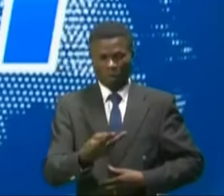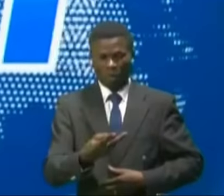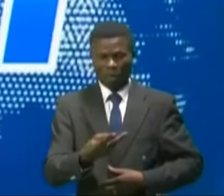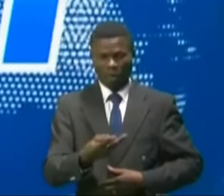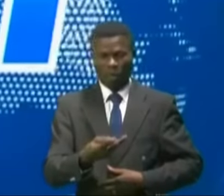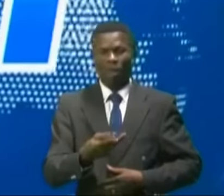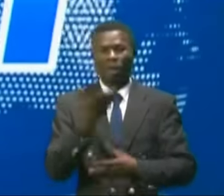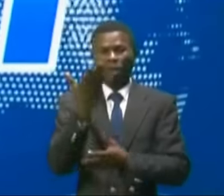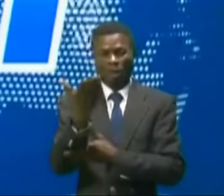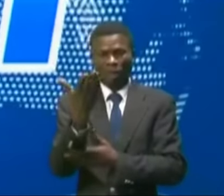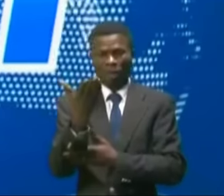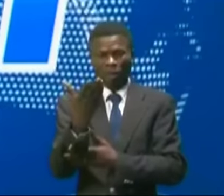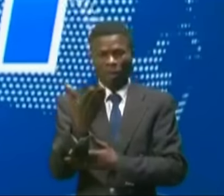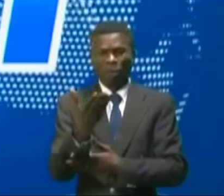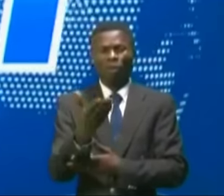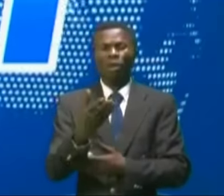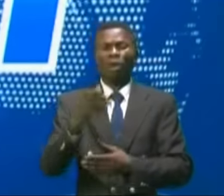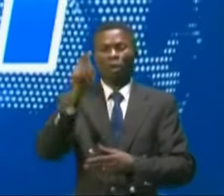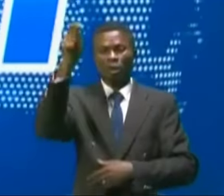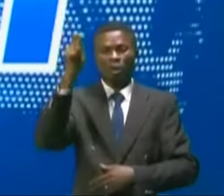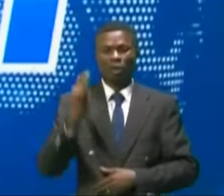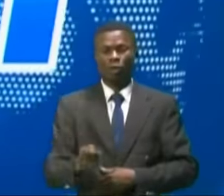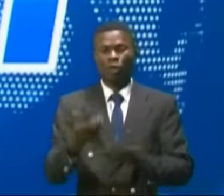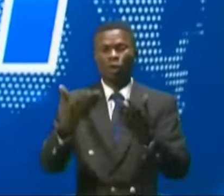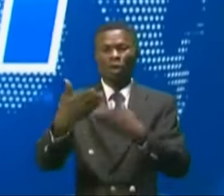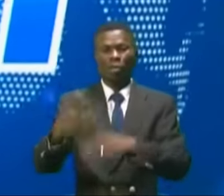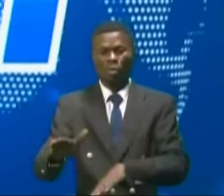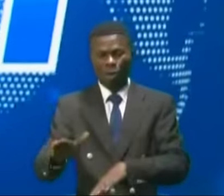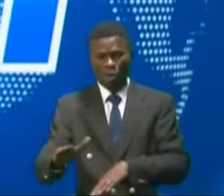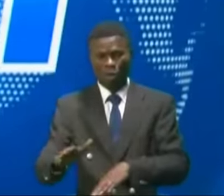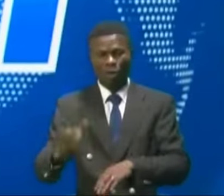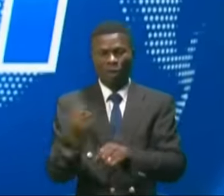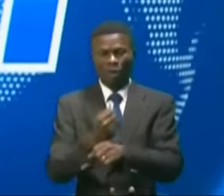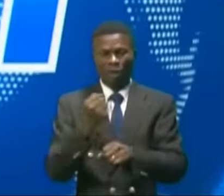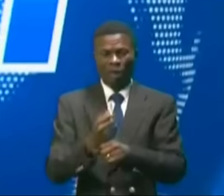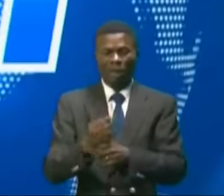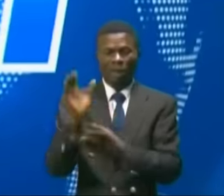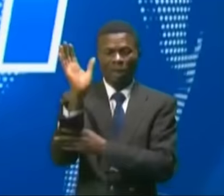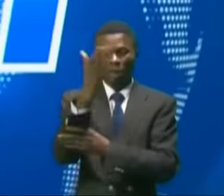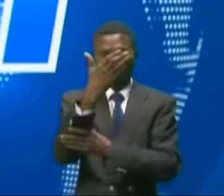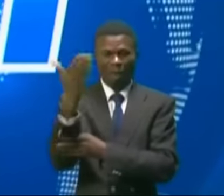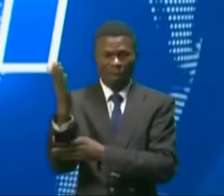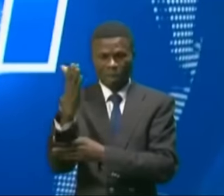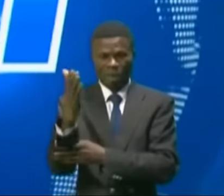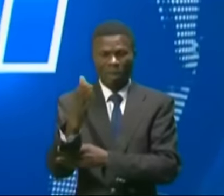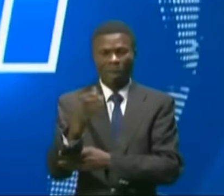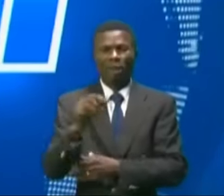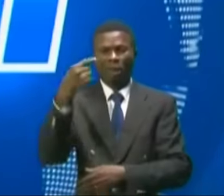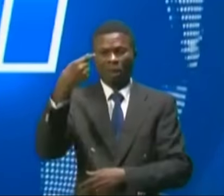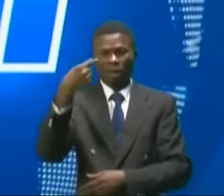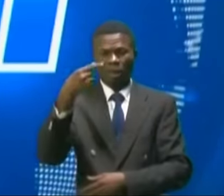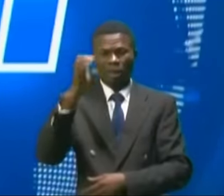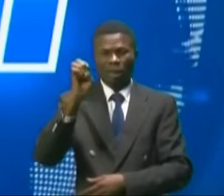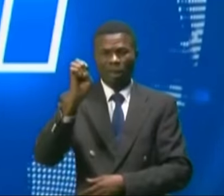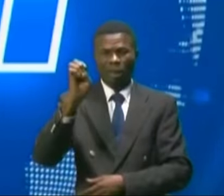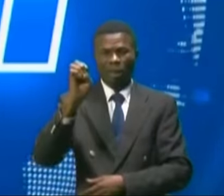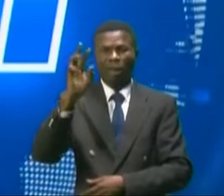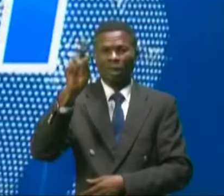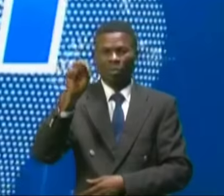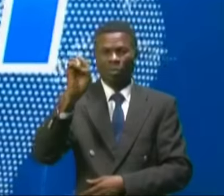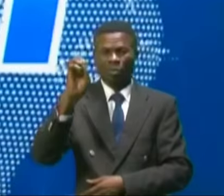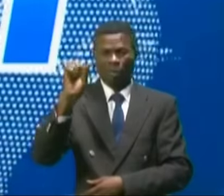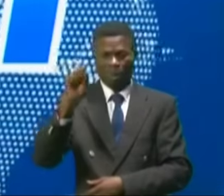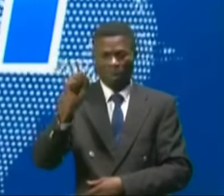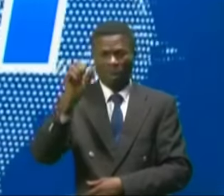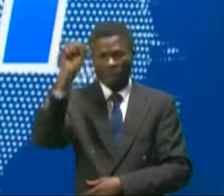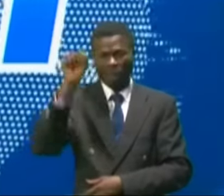'intercéder en faveur des conjointes de nos compatriotes qui servent sous les drapeaux.'est à Guémena, dans le Souto-Bangu, qui est le temps a